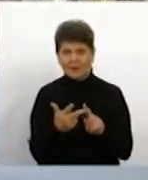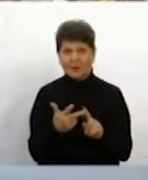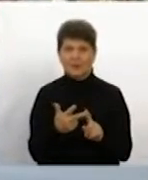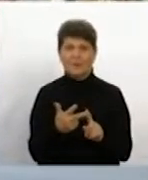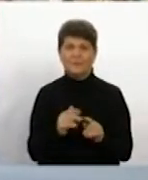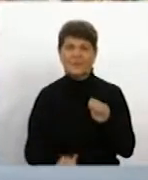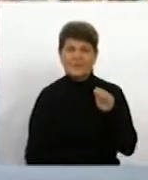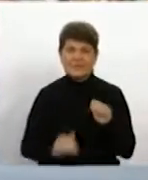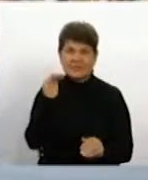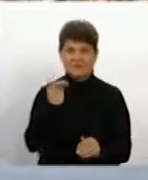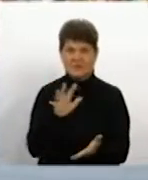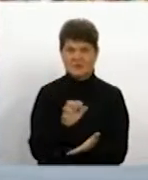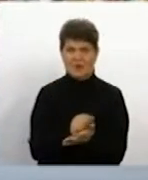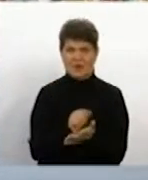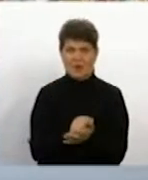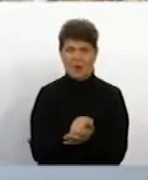такому складі – 10 днів.